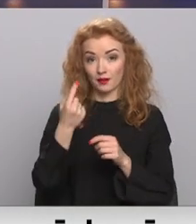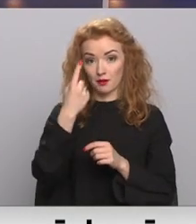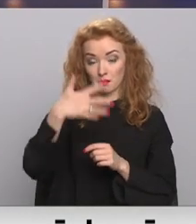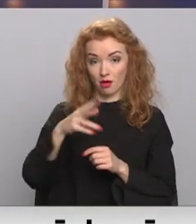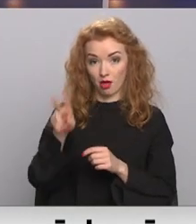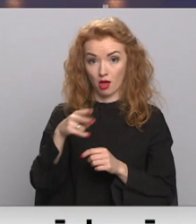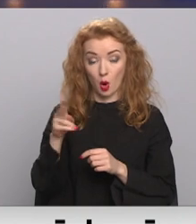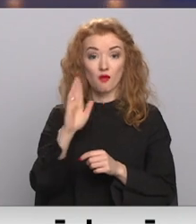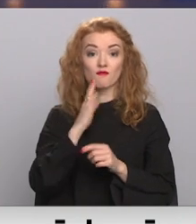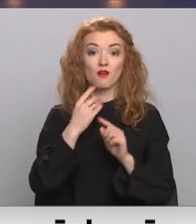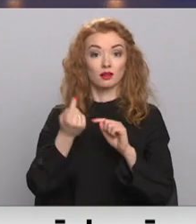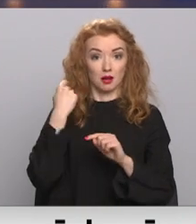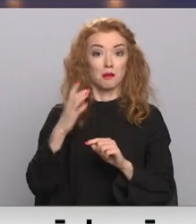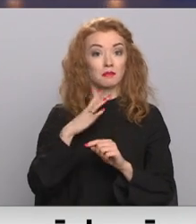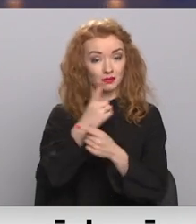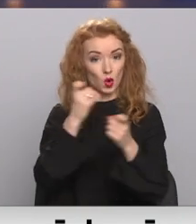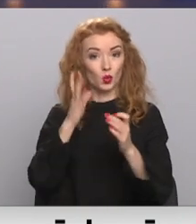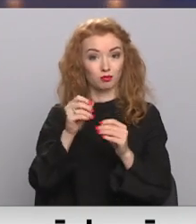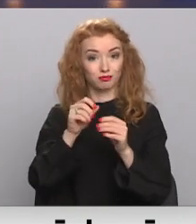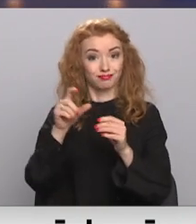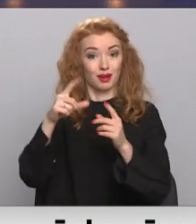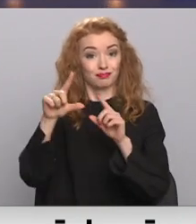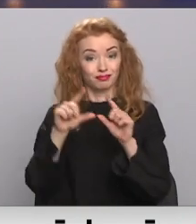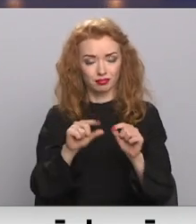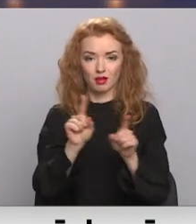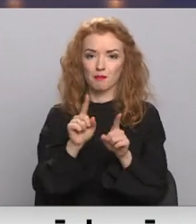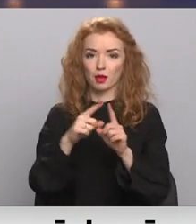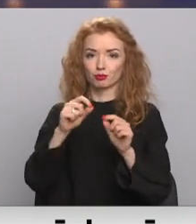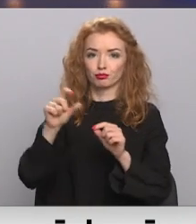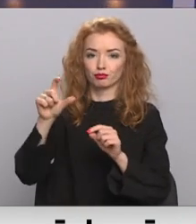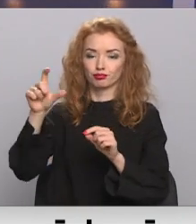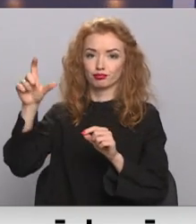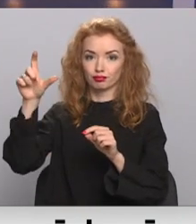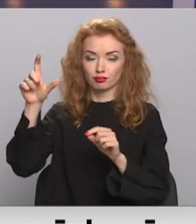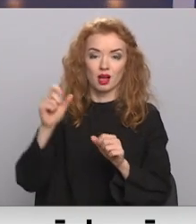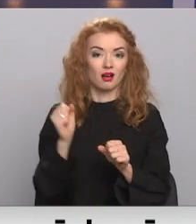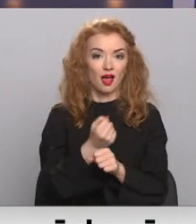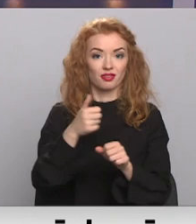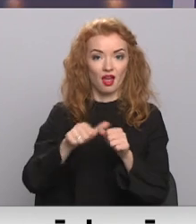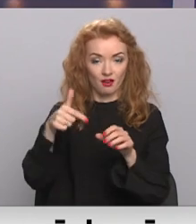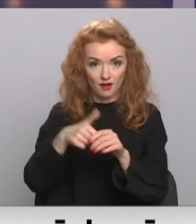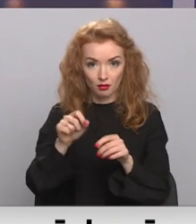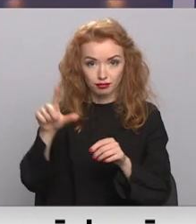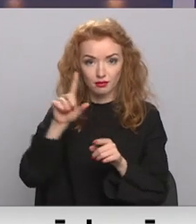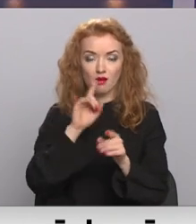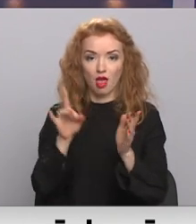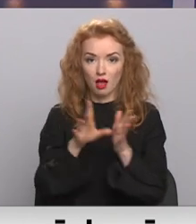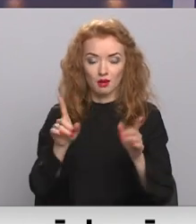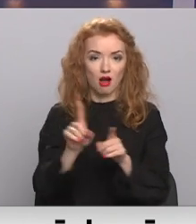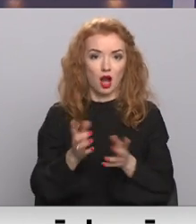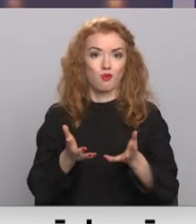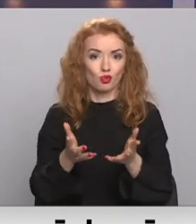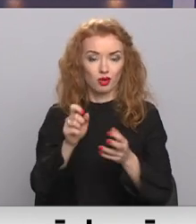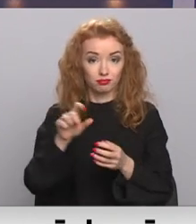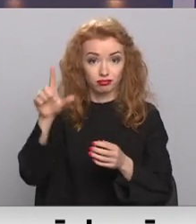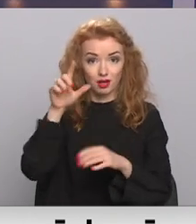vasarā tika prognozēts augsto degvielas cenu kritums, tās turpina celties. Pieaugot nevien degvielas cenām, bet arī elektroenerģijas un apkursu vēķiniem,